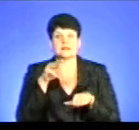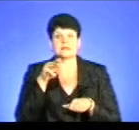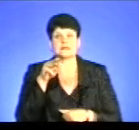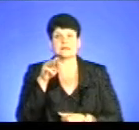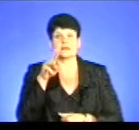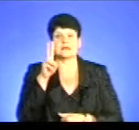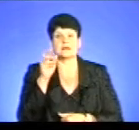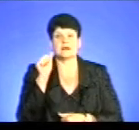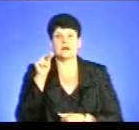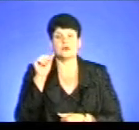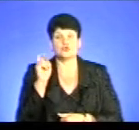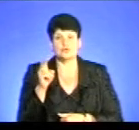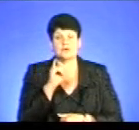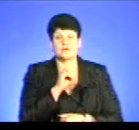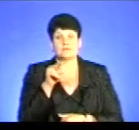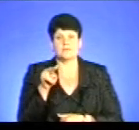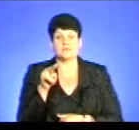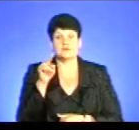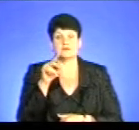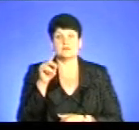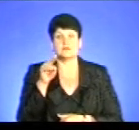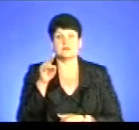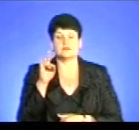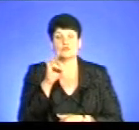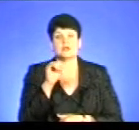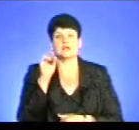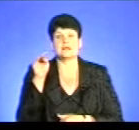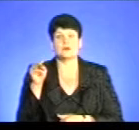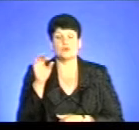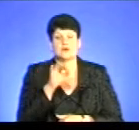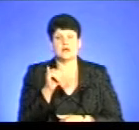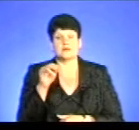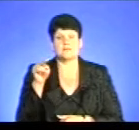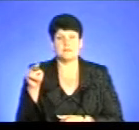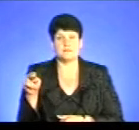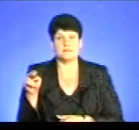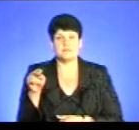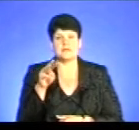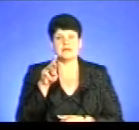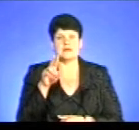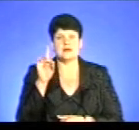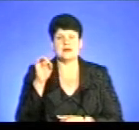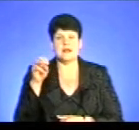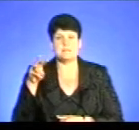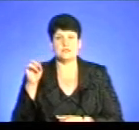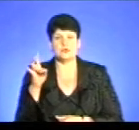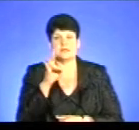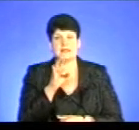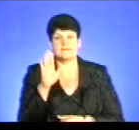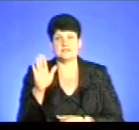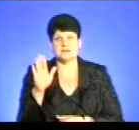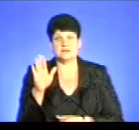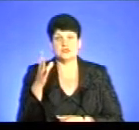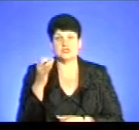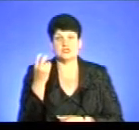Ігор Павлович, на другому місці подидворна Уляна Михайлівна, на третьому Яременко Неля Васильівна. І також